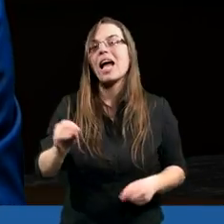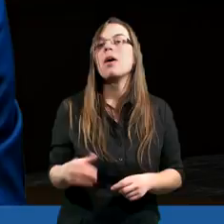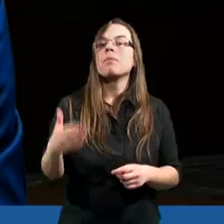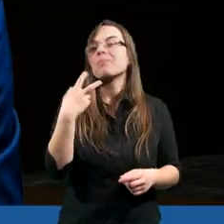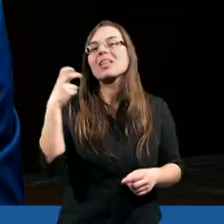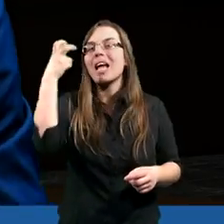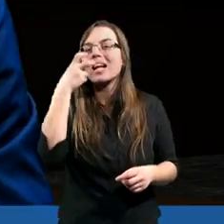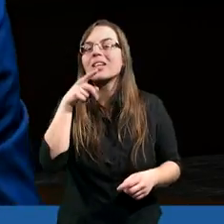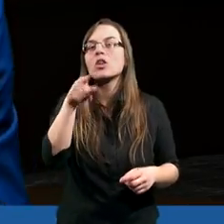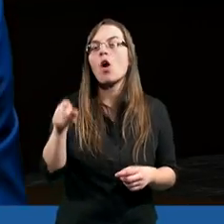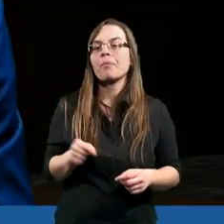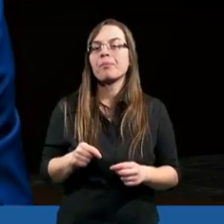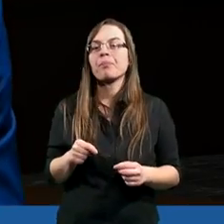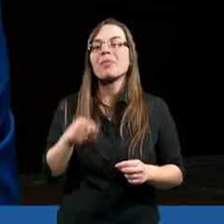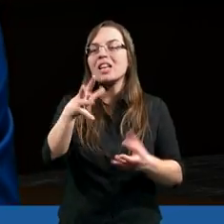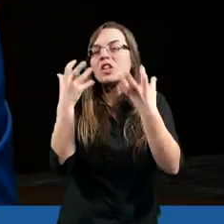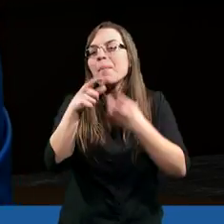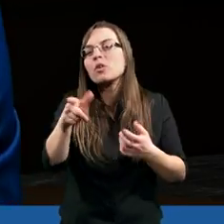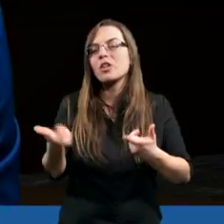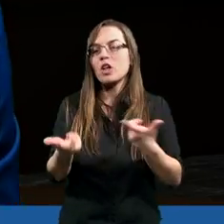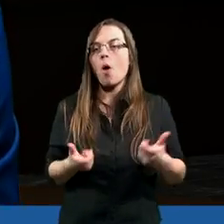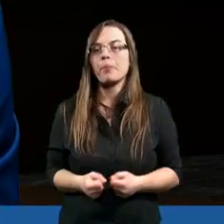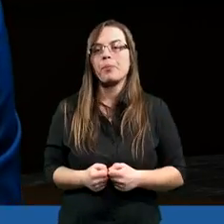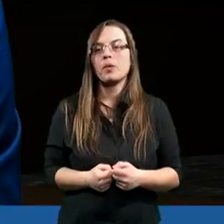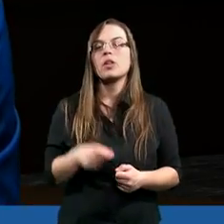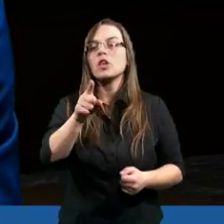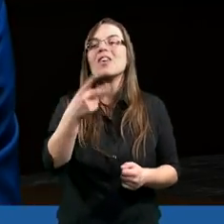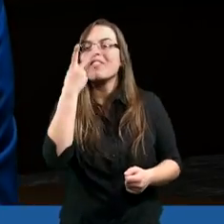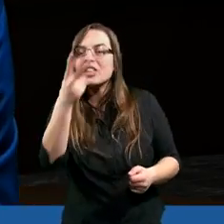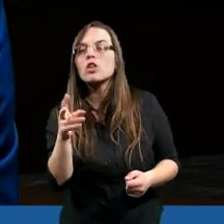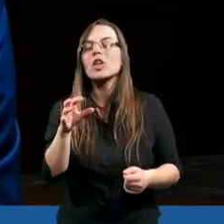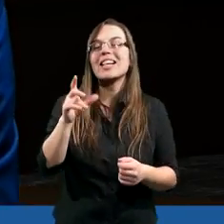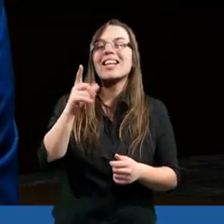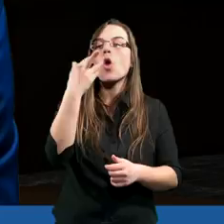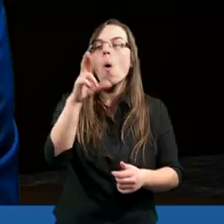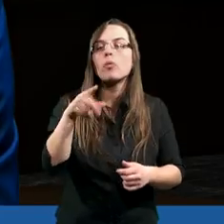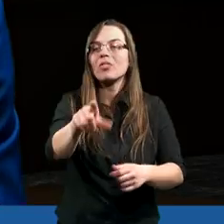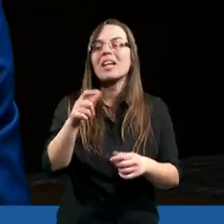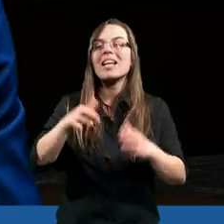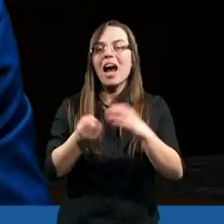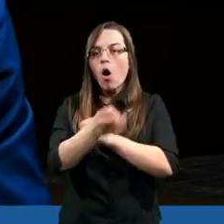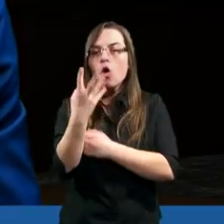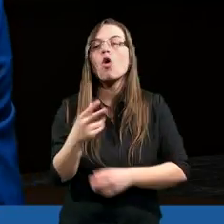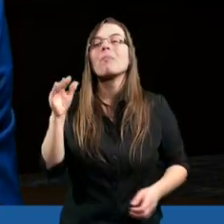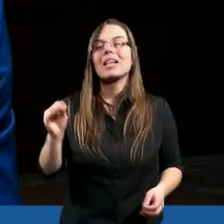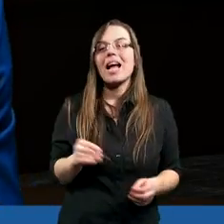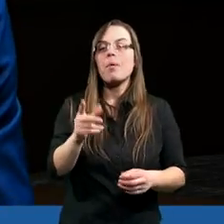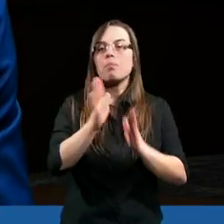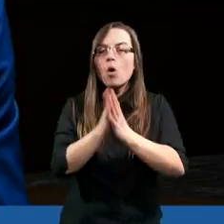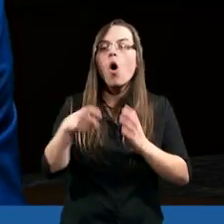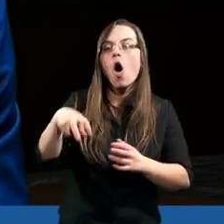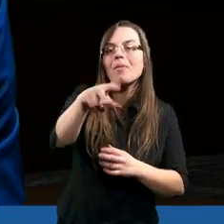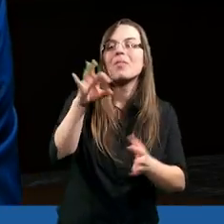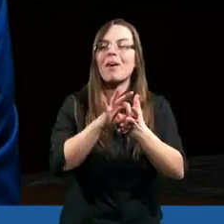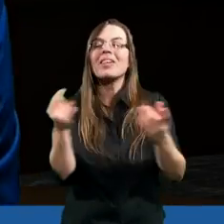no nie dostawały swojej porcji jakiejś pomocy. Później widzimy Sobór Pierwszy Jerozolimski. Tam znowu, kiedy poganie wchodzą,